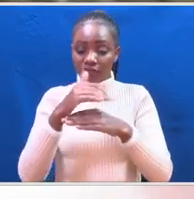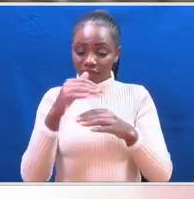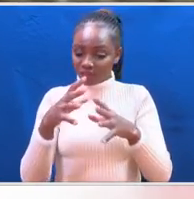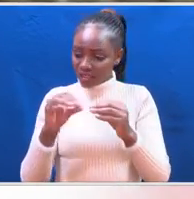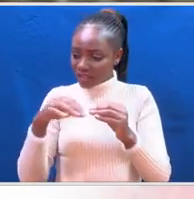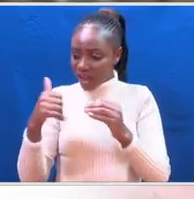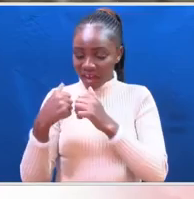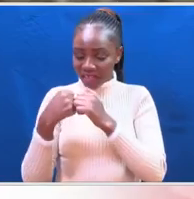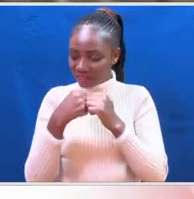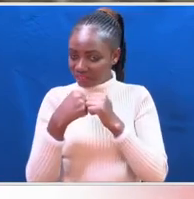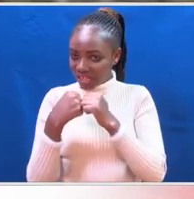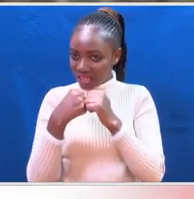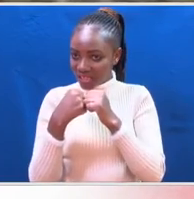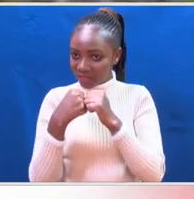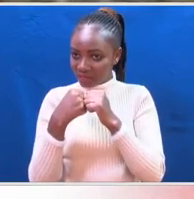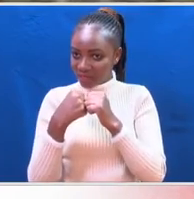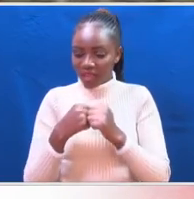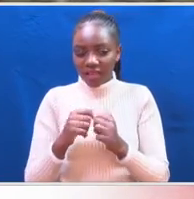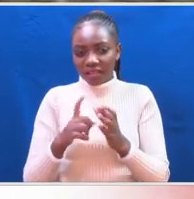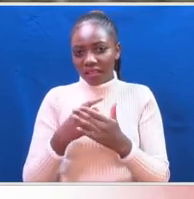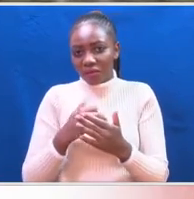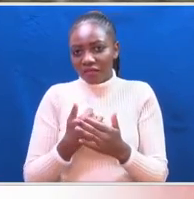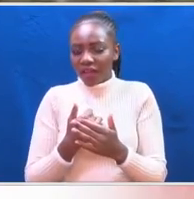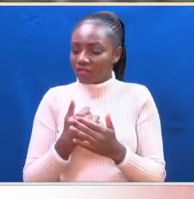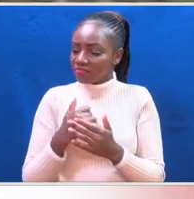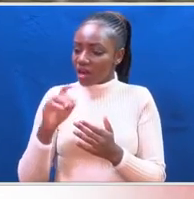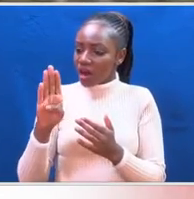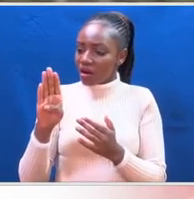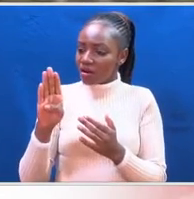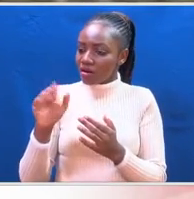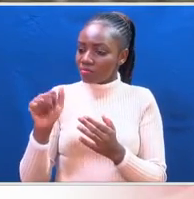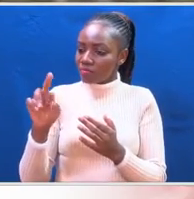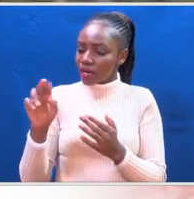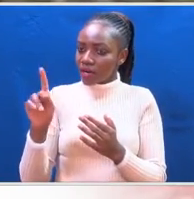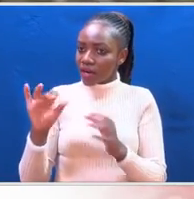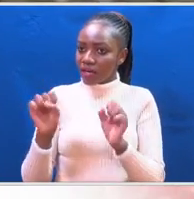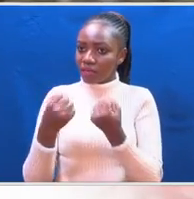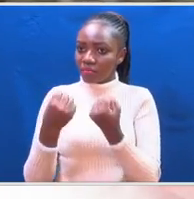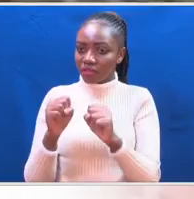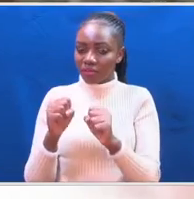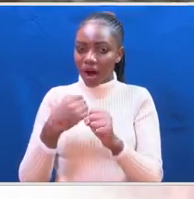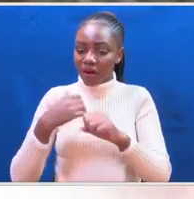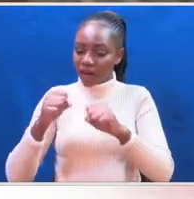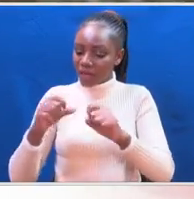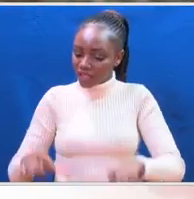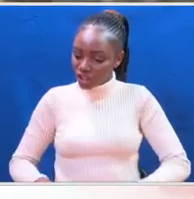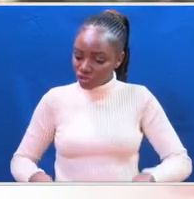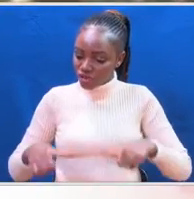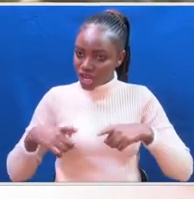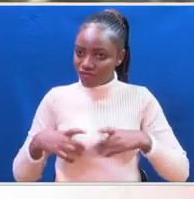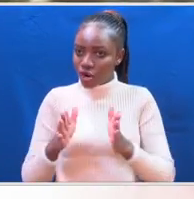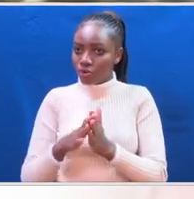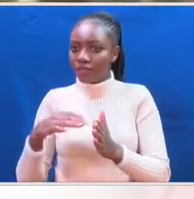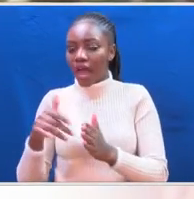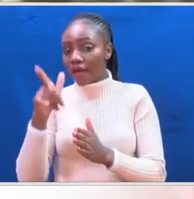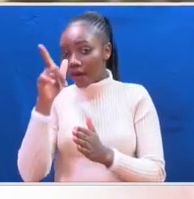ripata iyo sita ya catract, tukaona iyo kifaru Baraka, hawezi kuwa na uwezo ya kukweza kuhishi na wale